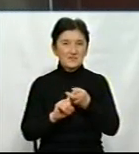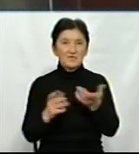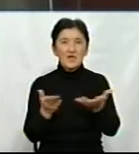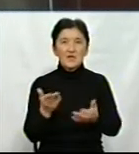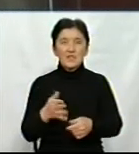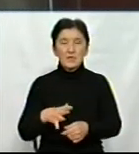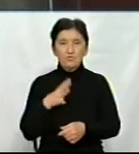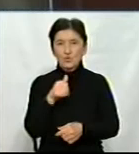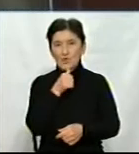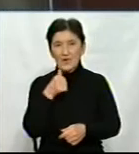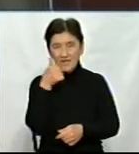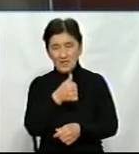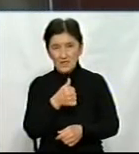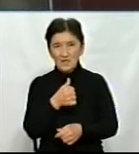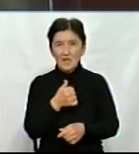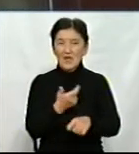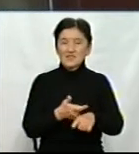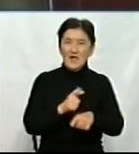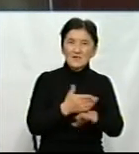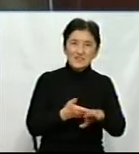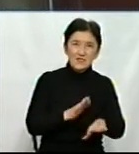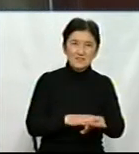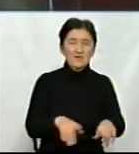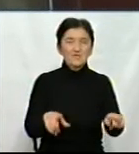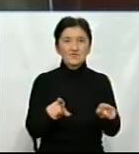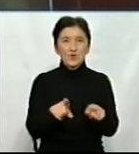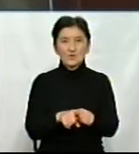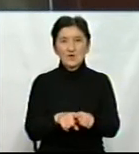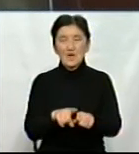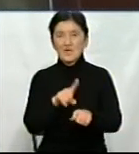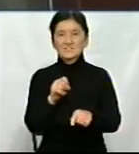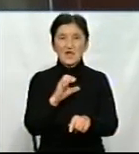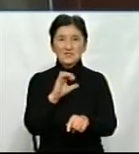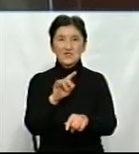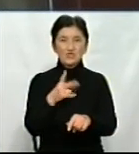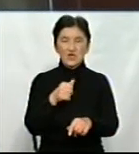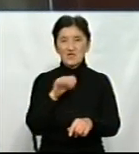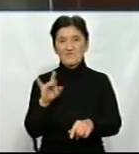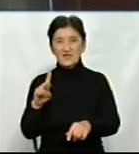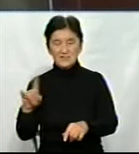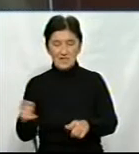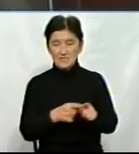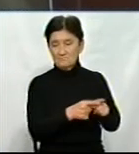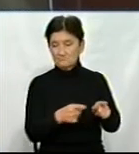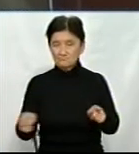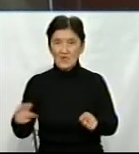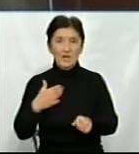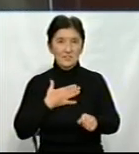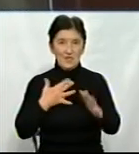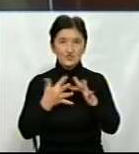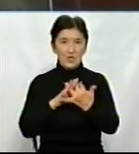і якщо цей рік був і надскладний, то все одно за січень-вересень поточного року наші аграрії